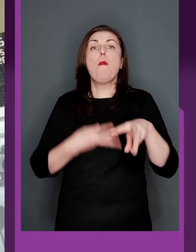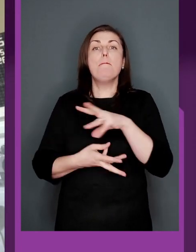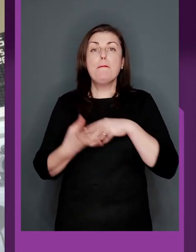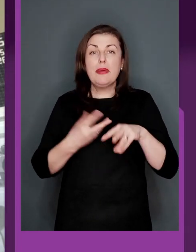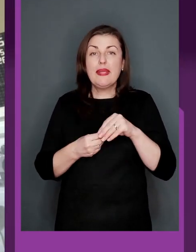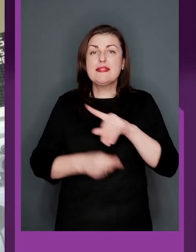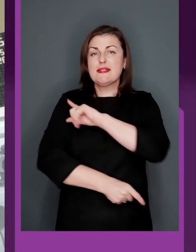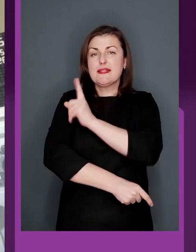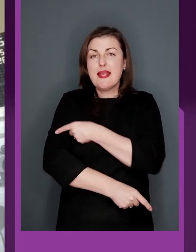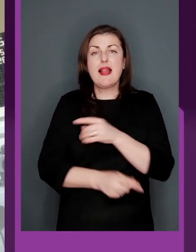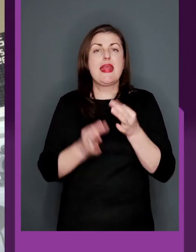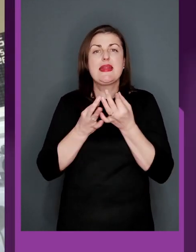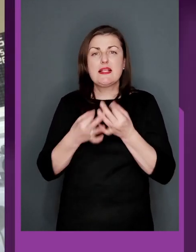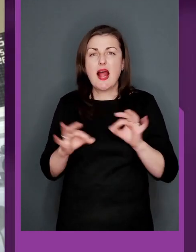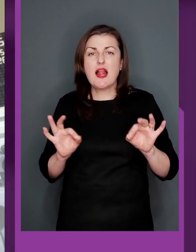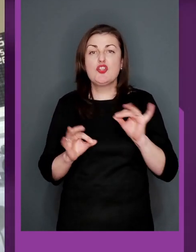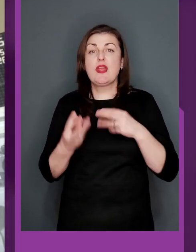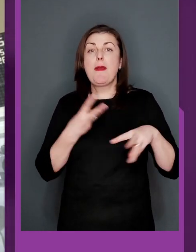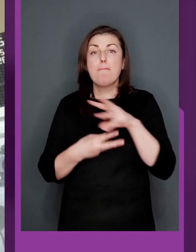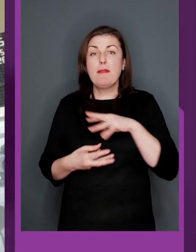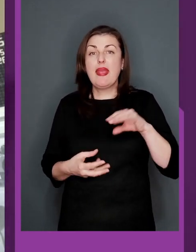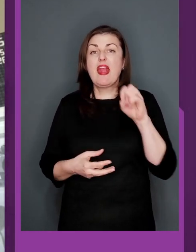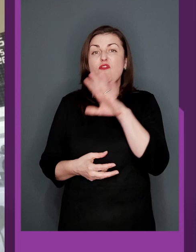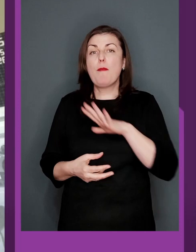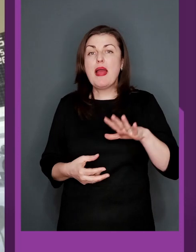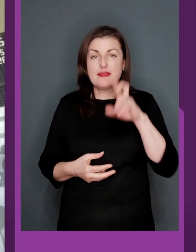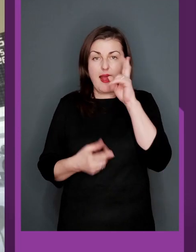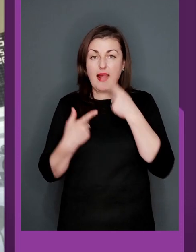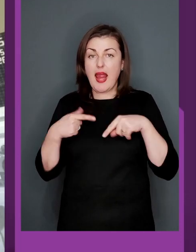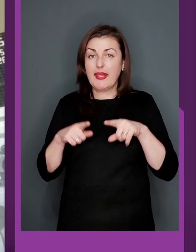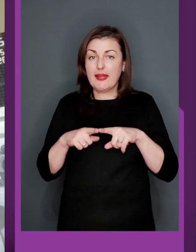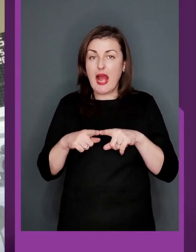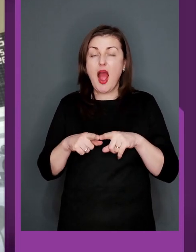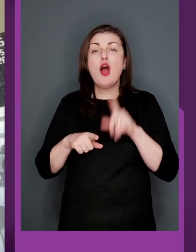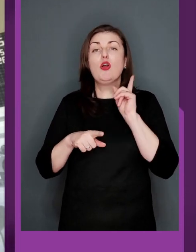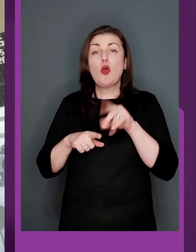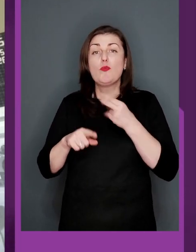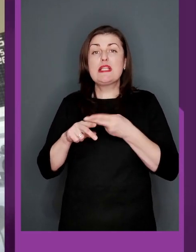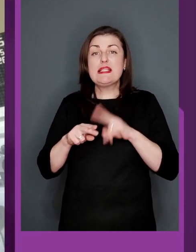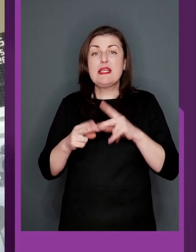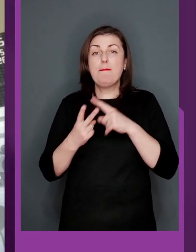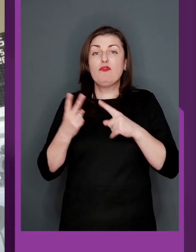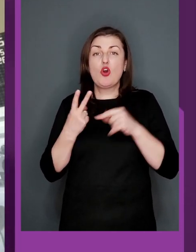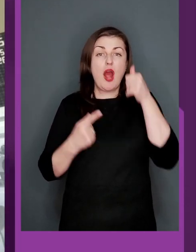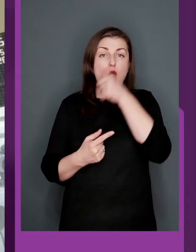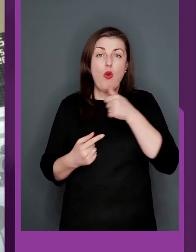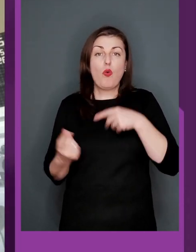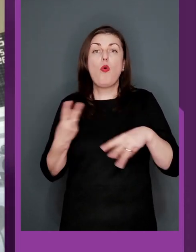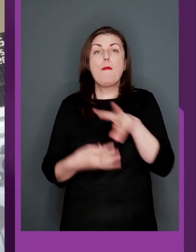сильні та незалежні і ми європейська країна. Тому за ці півтора року